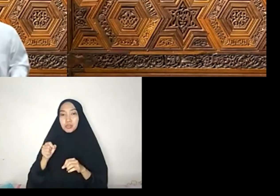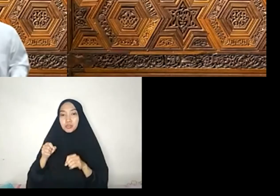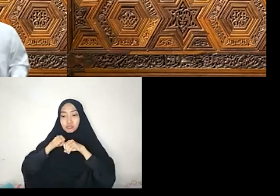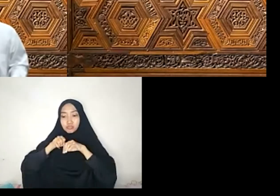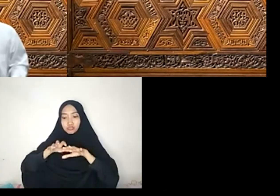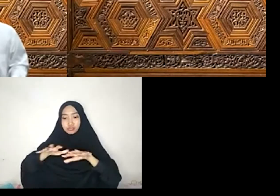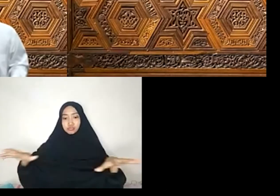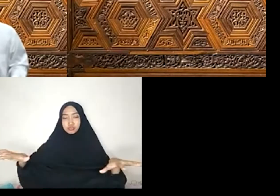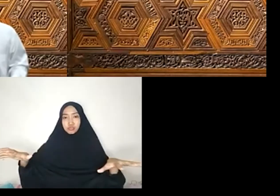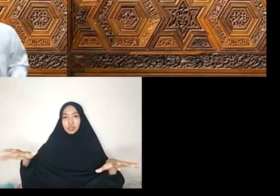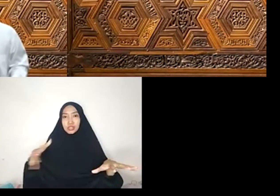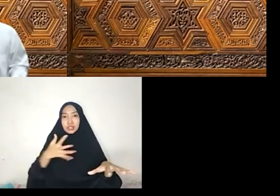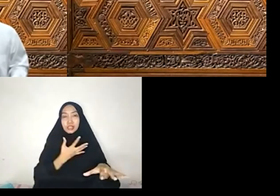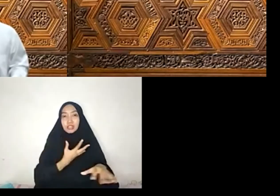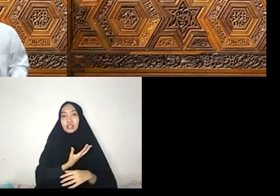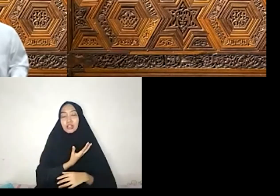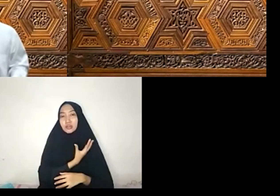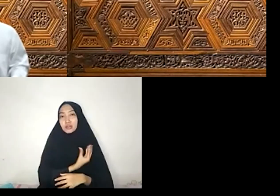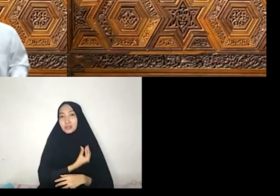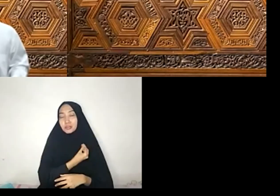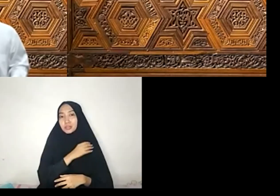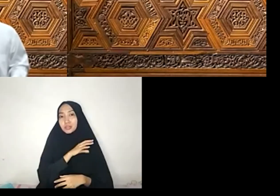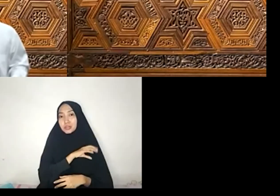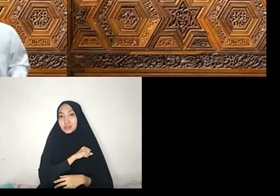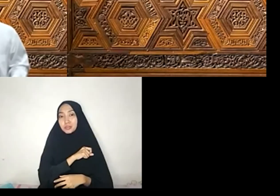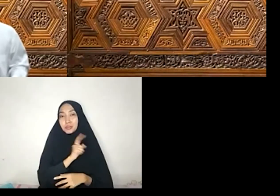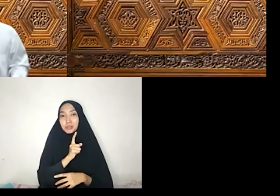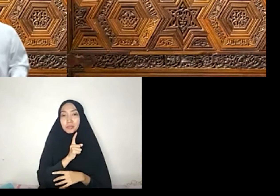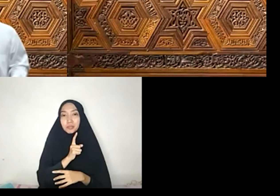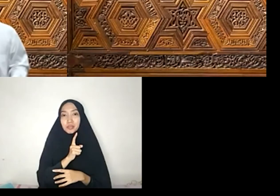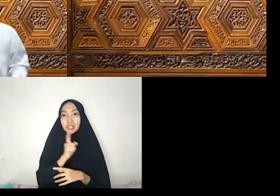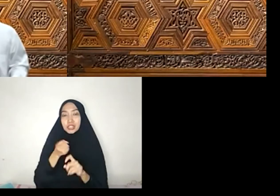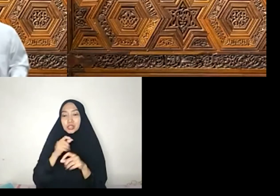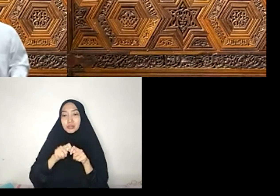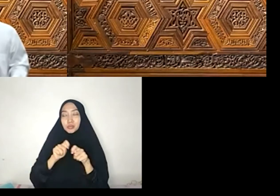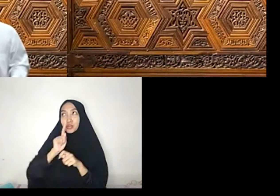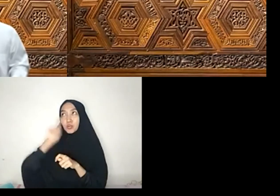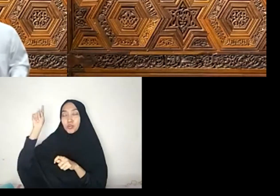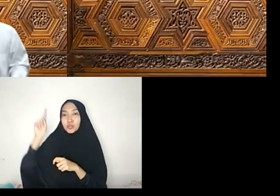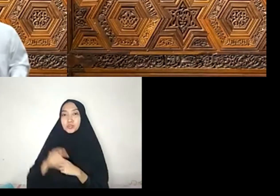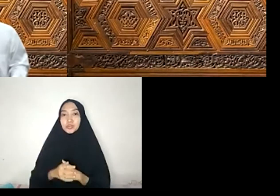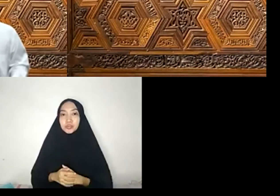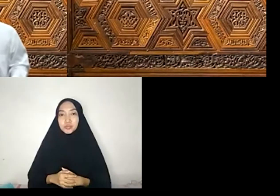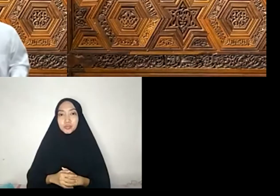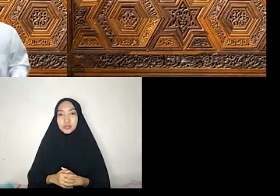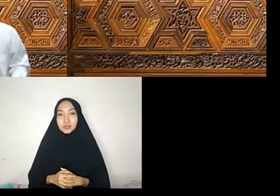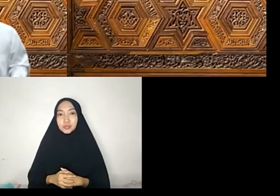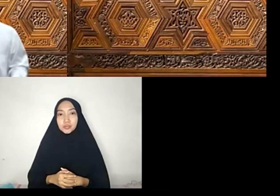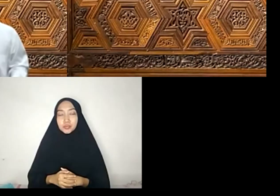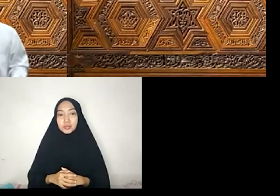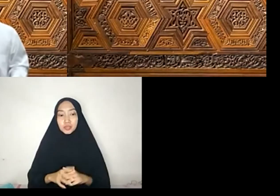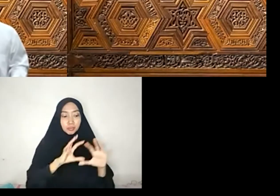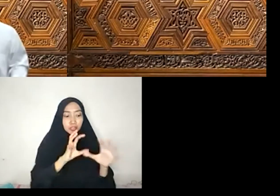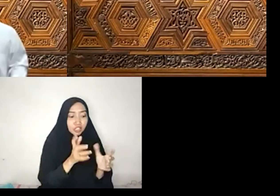kepada seluruh semesta ciptaan Allah tanpa kecuali. Benda hidup, benda